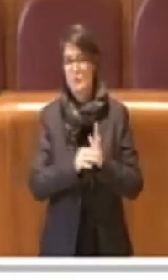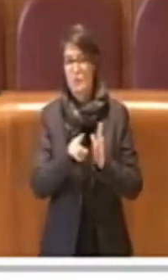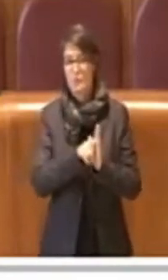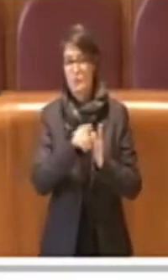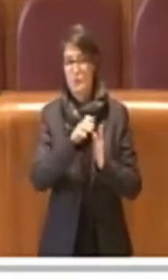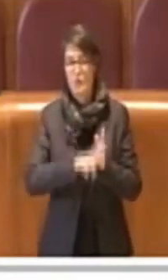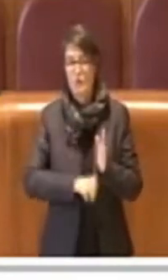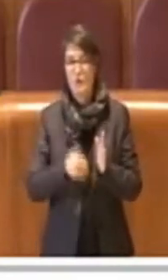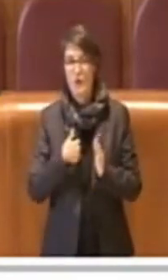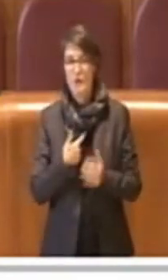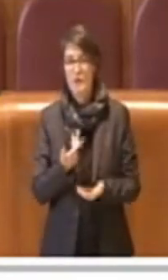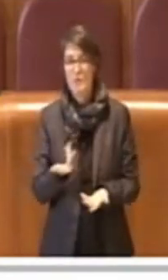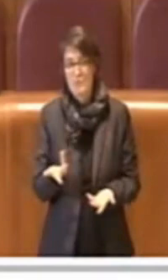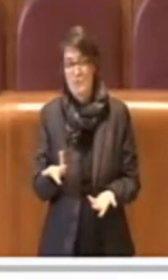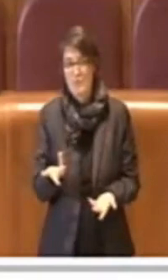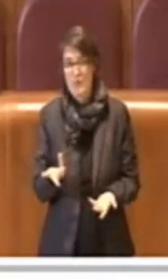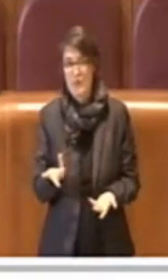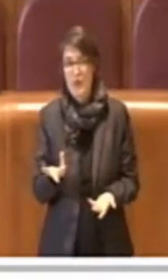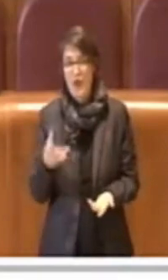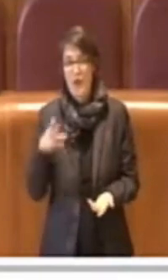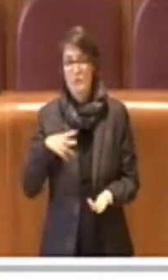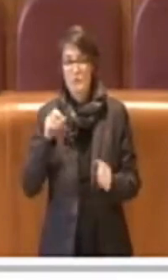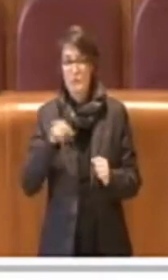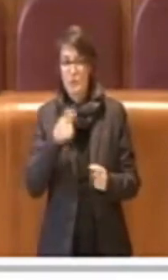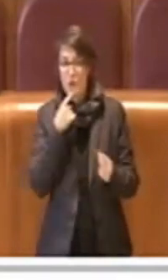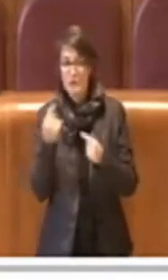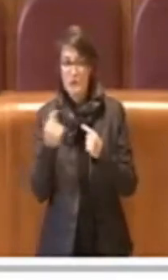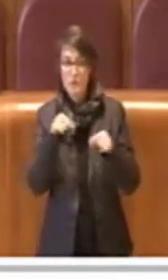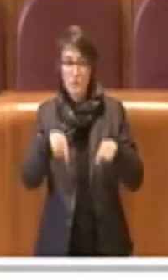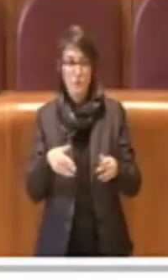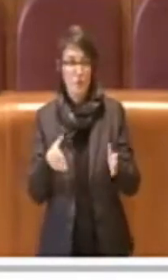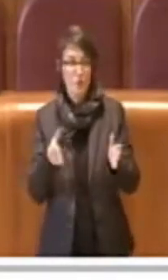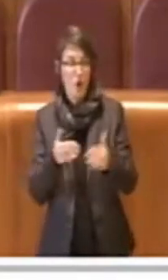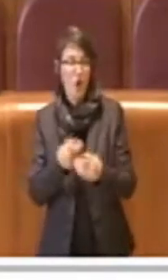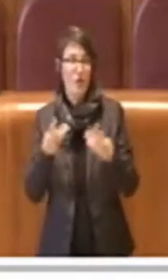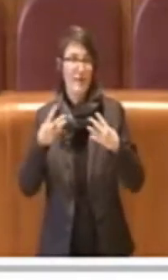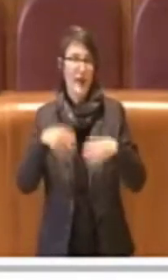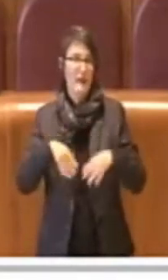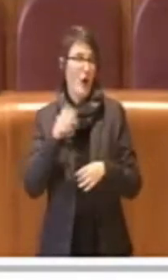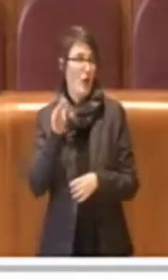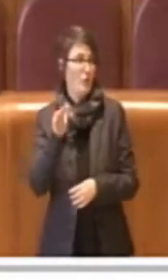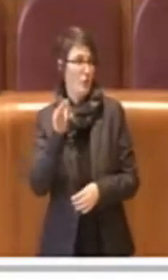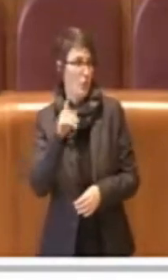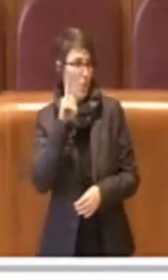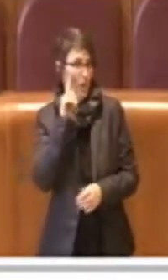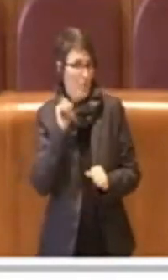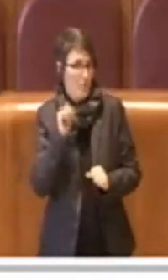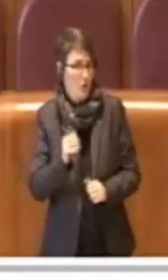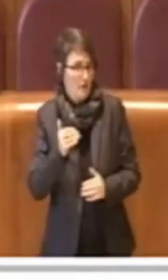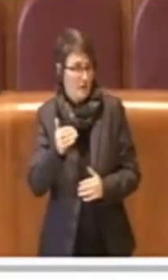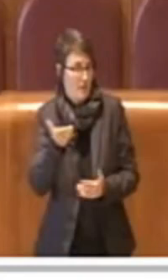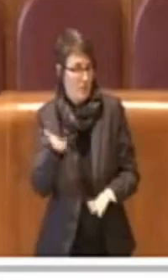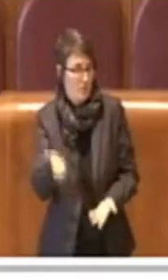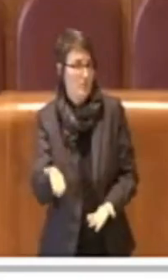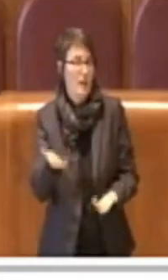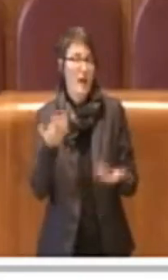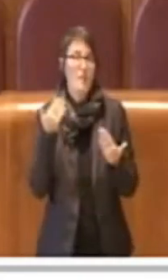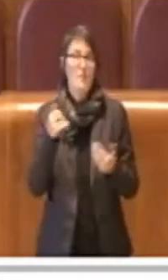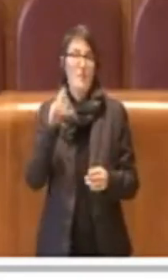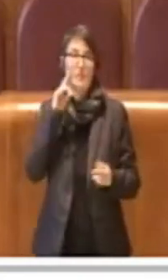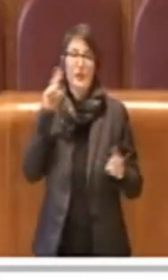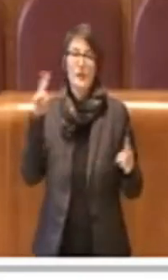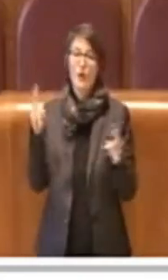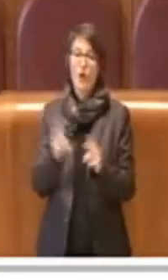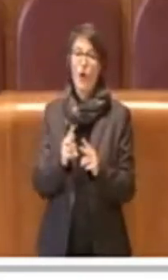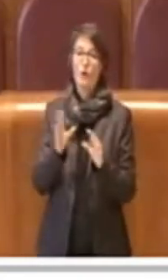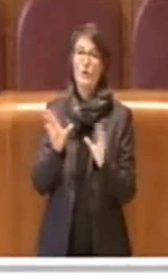anche in aula diciamo organizzando quando sarà possibile ovviamente un incontro con il comitato promotore però